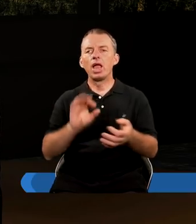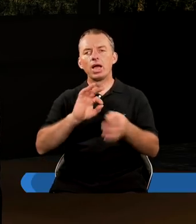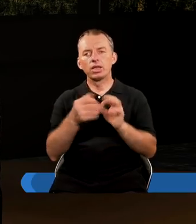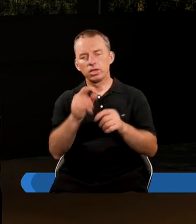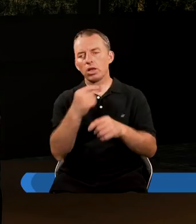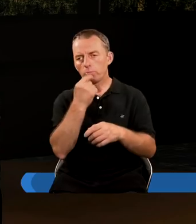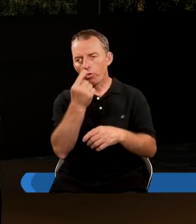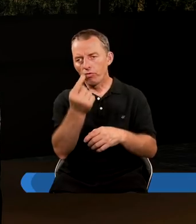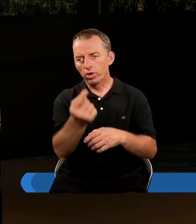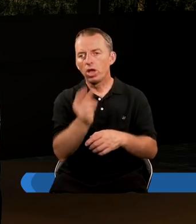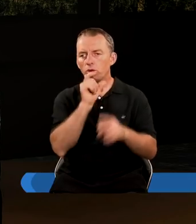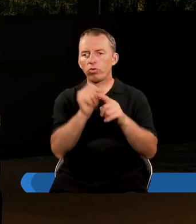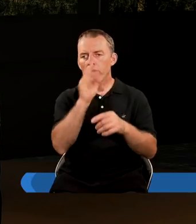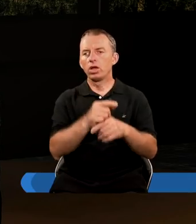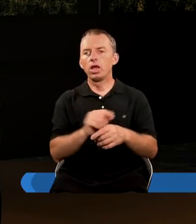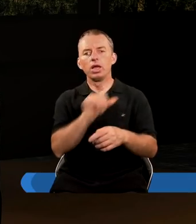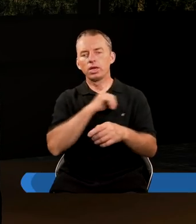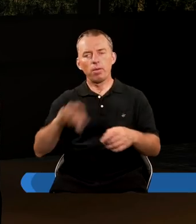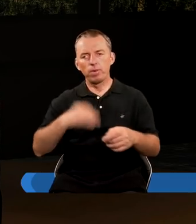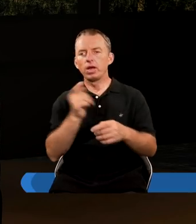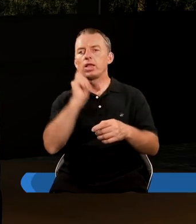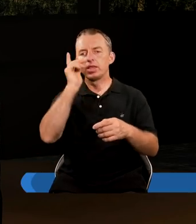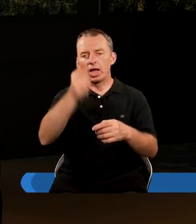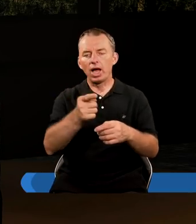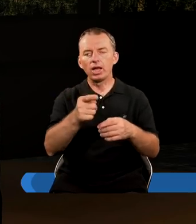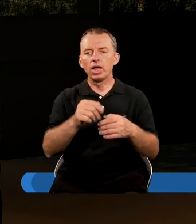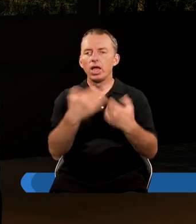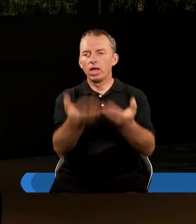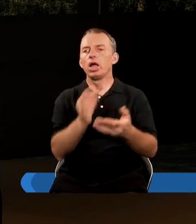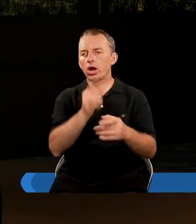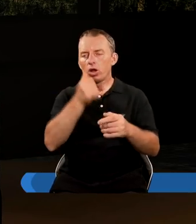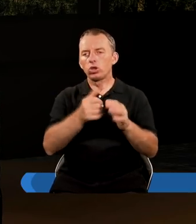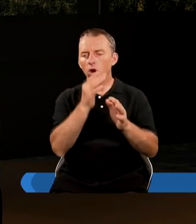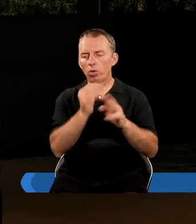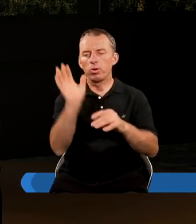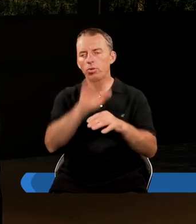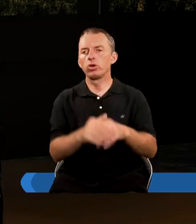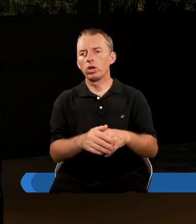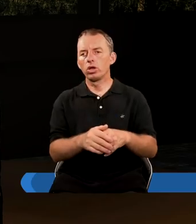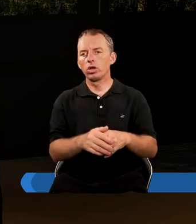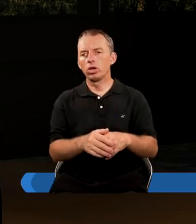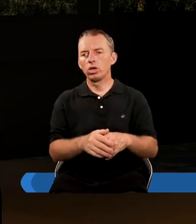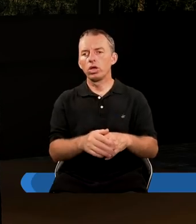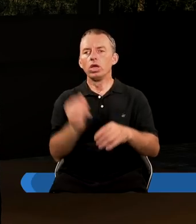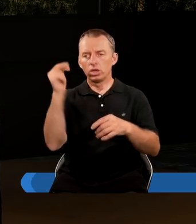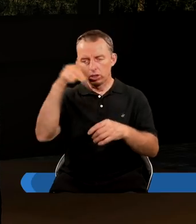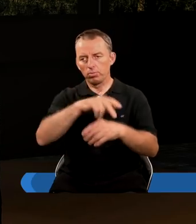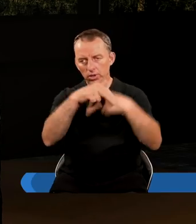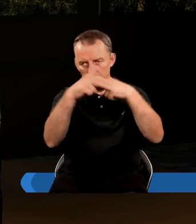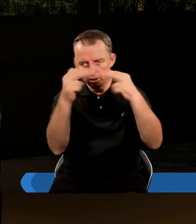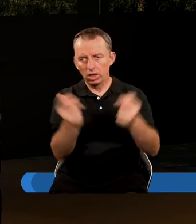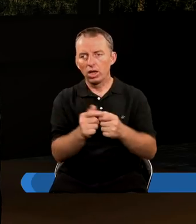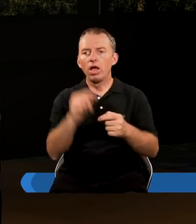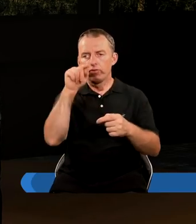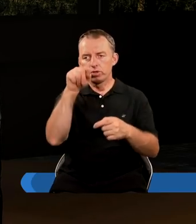gdyż jest powiedziane w Słowie Bożym tak, gdyż sam Pan nadany rozkaz, na głos Archanioła i Trąby Bożej tompi z nieba